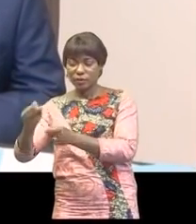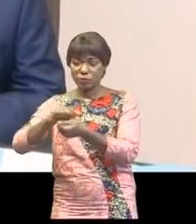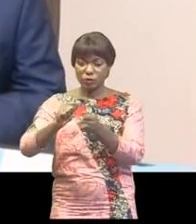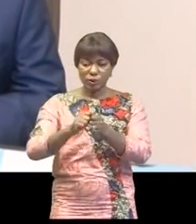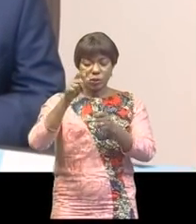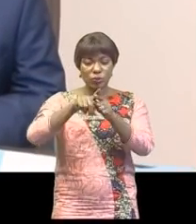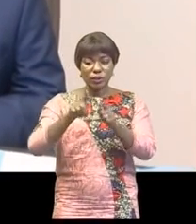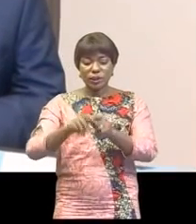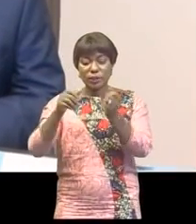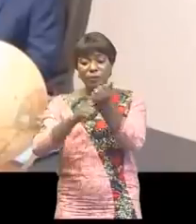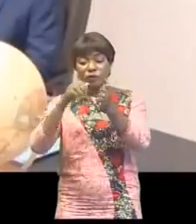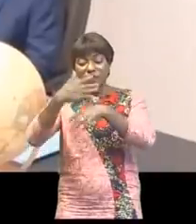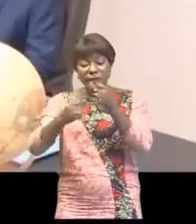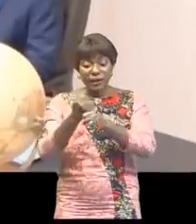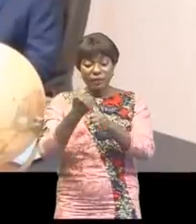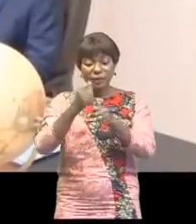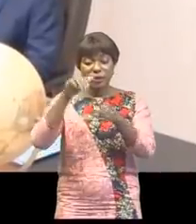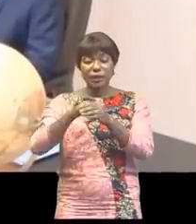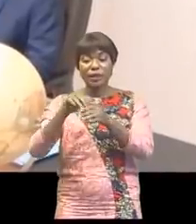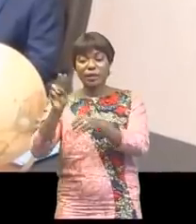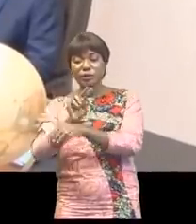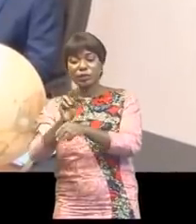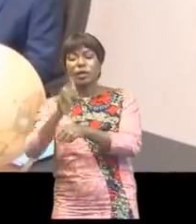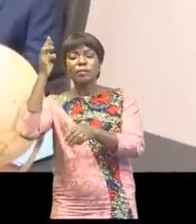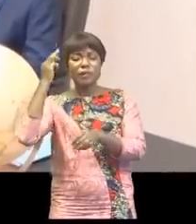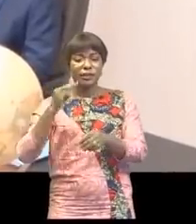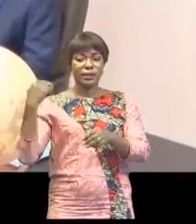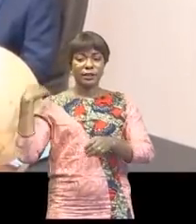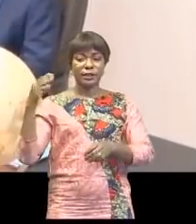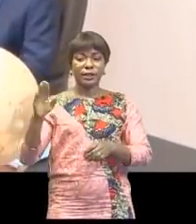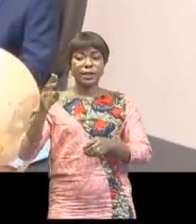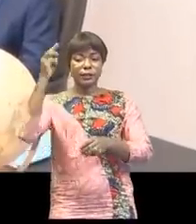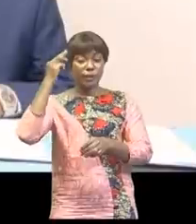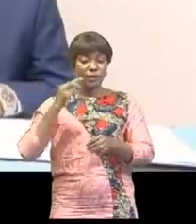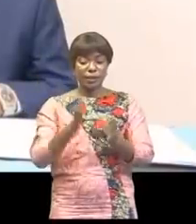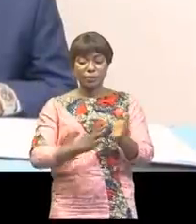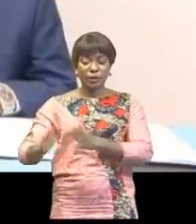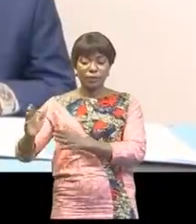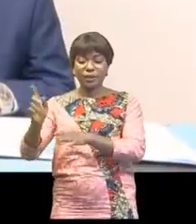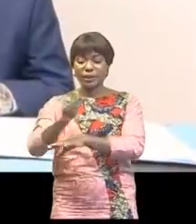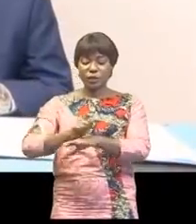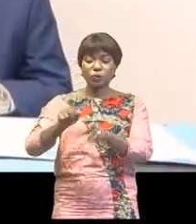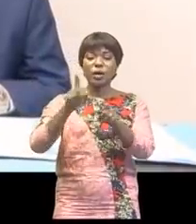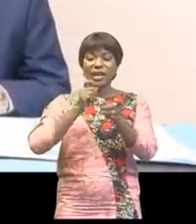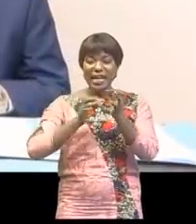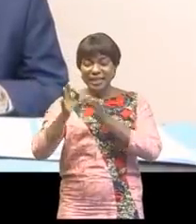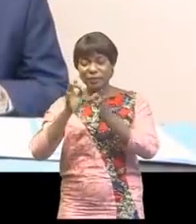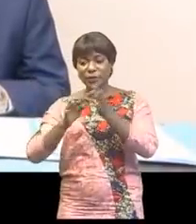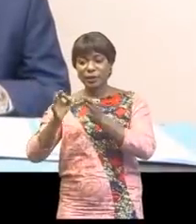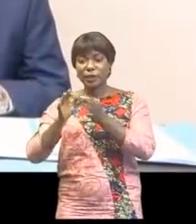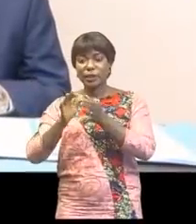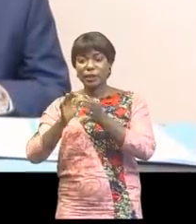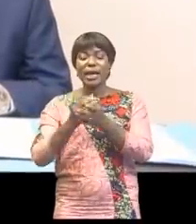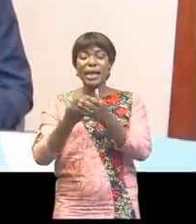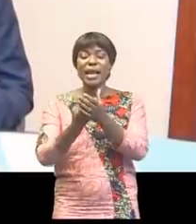les acteurs impliqués dans l'exploitation. Le ministre d'État, ministre de l'Aménagement du Territoire a expliqué que la